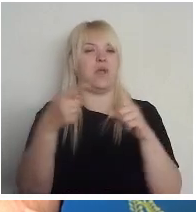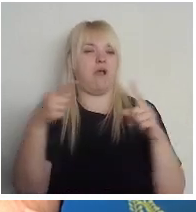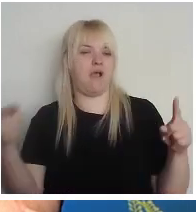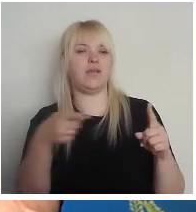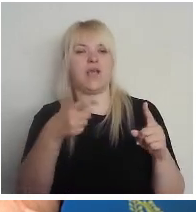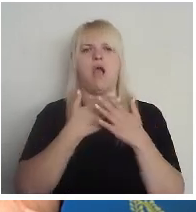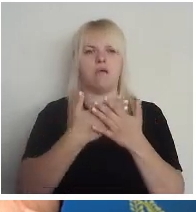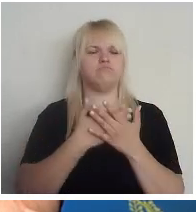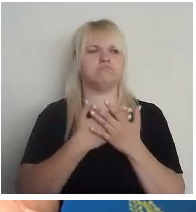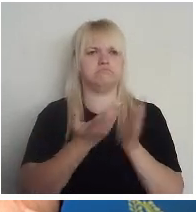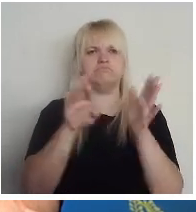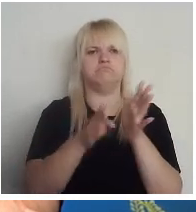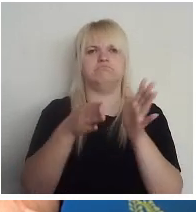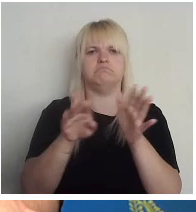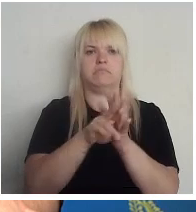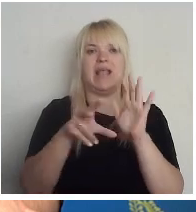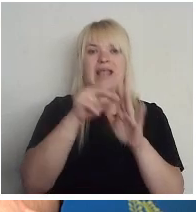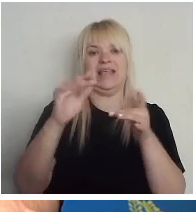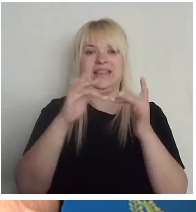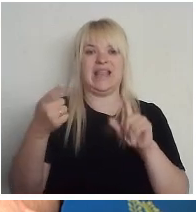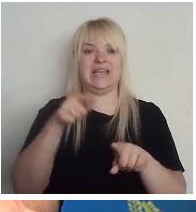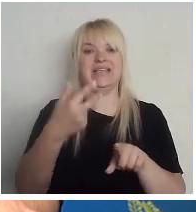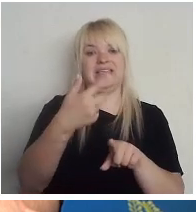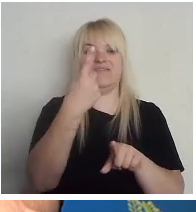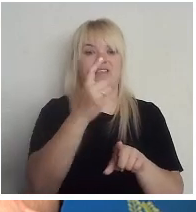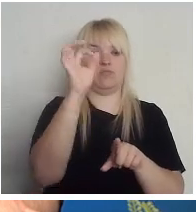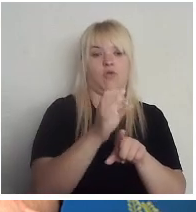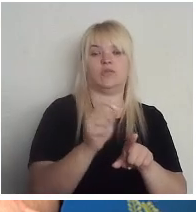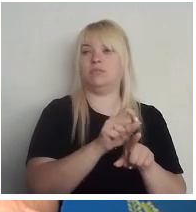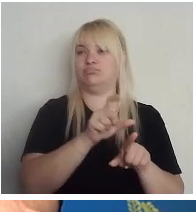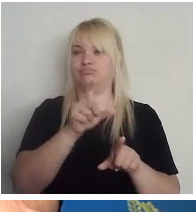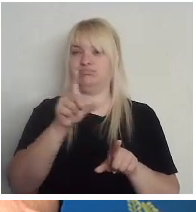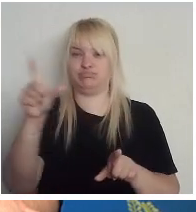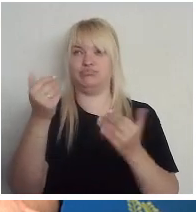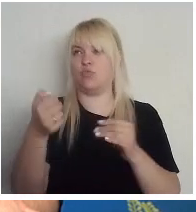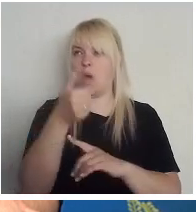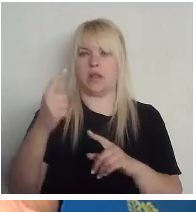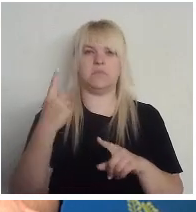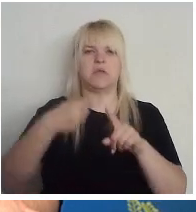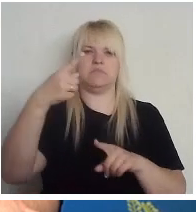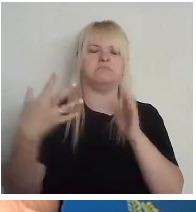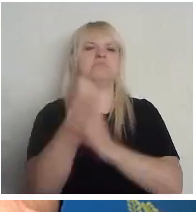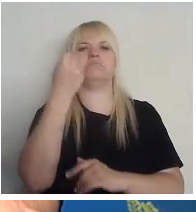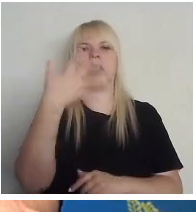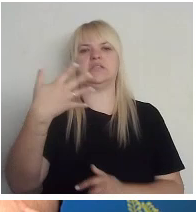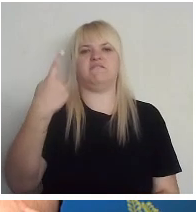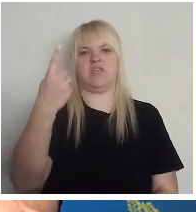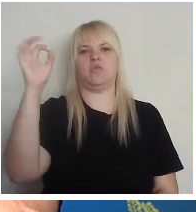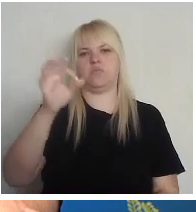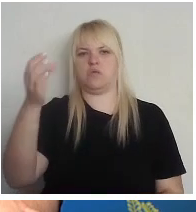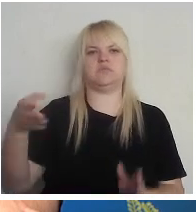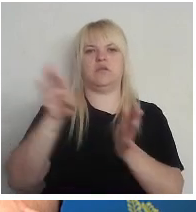balsošanā interneta augusi no 31%, līdz pirmo reizi šogad pārsniedzot 51%